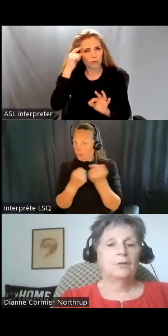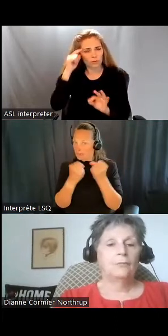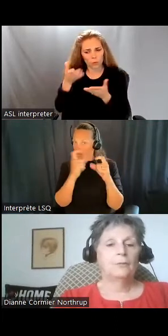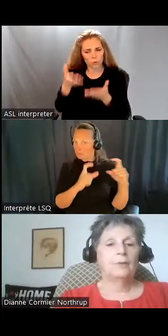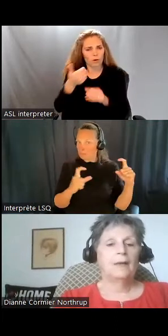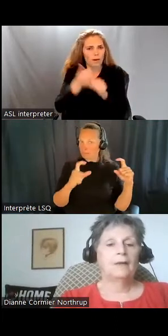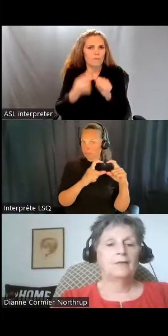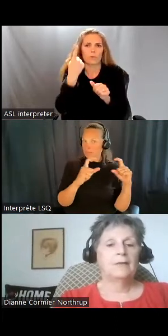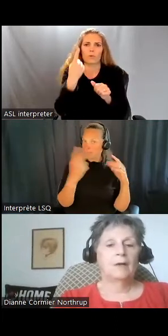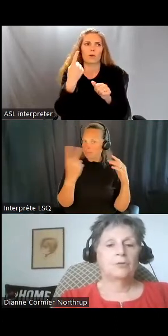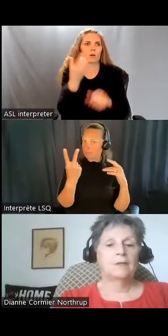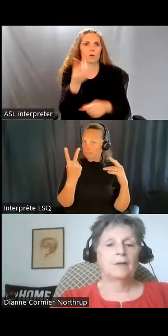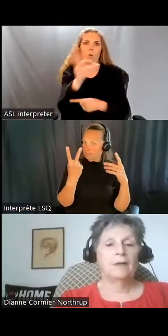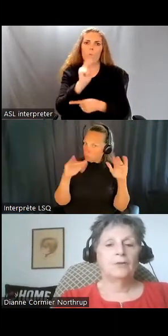tout le monde.